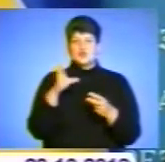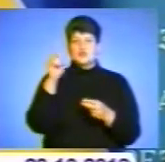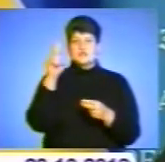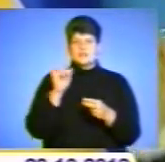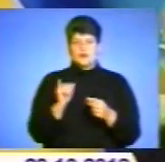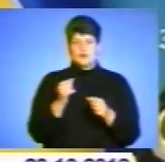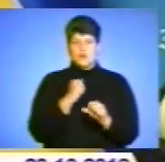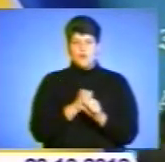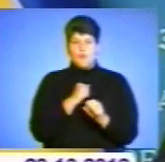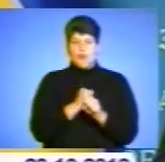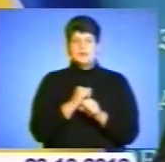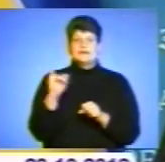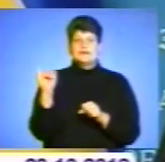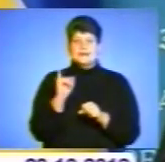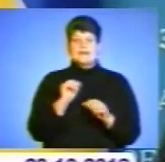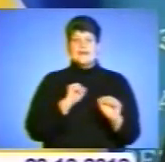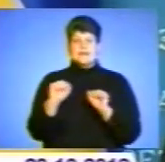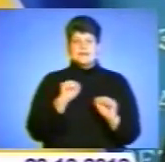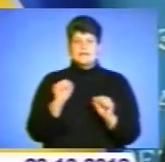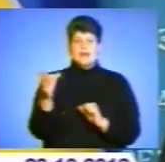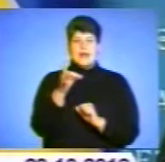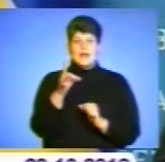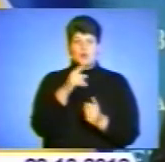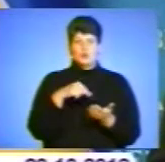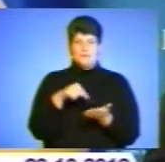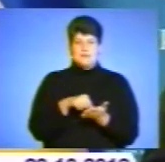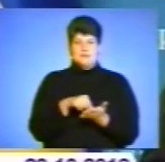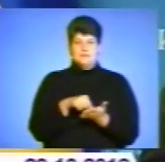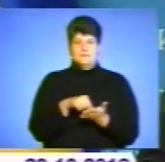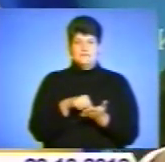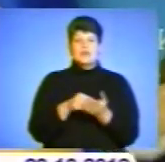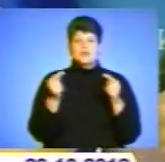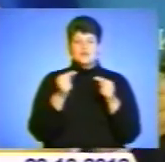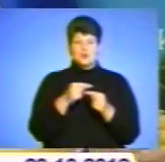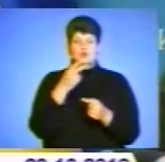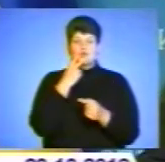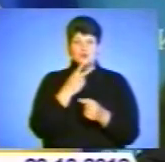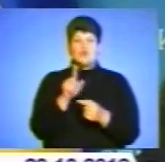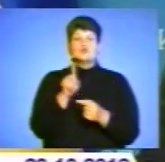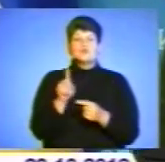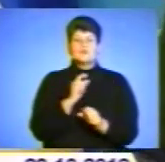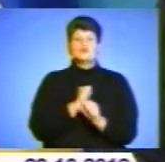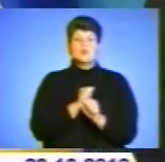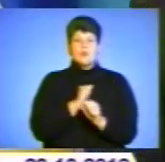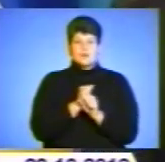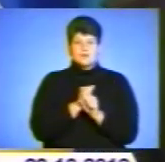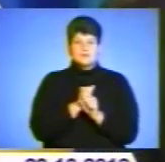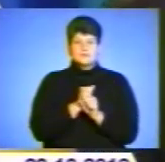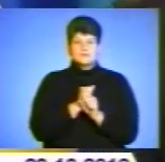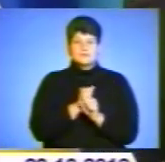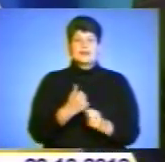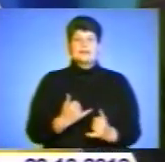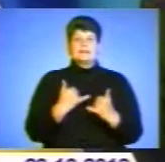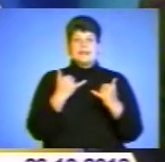роботи, і керівник району і міста, з точки зору, що він зробив для